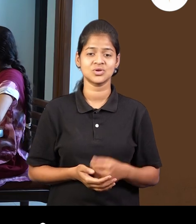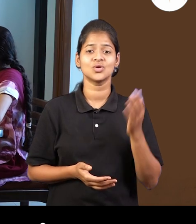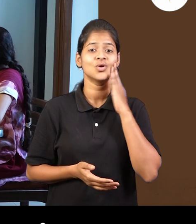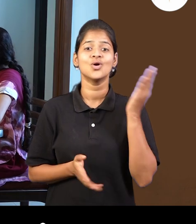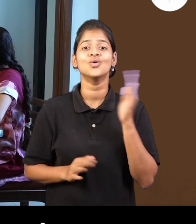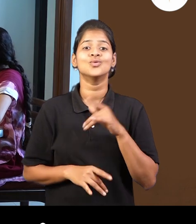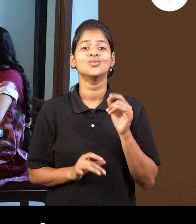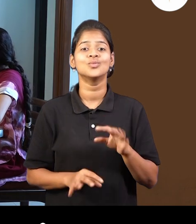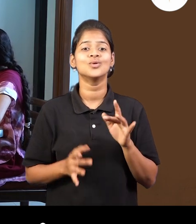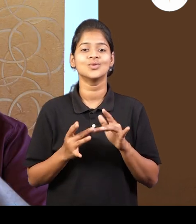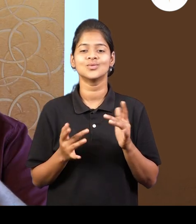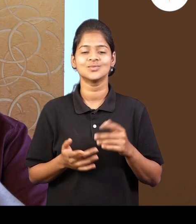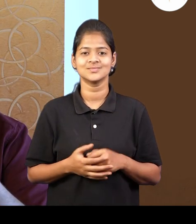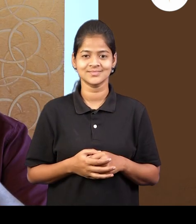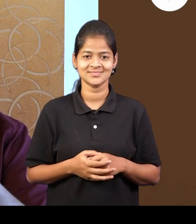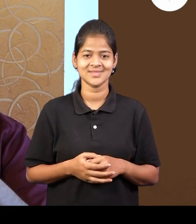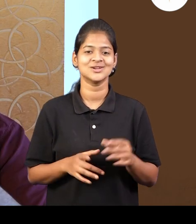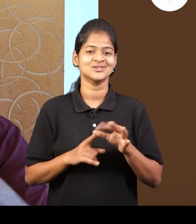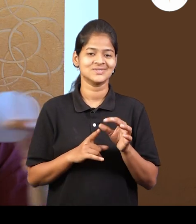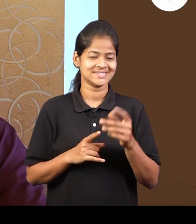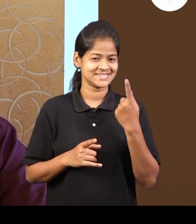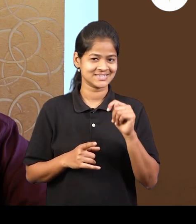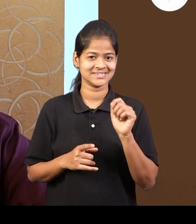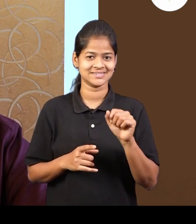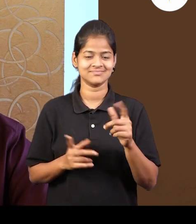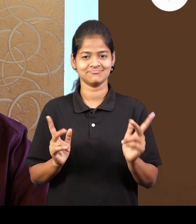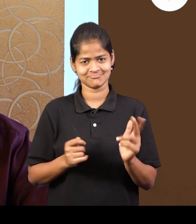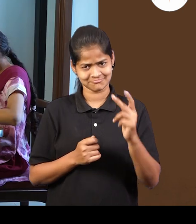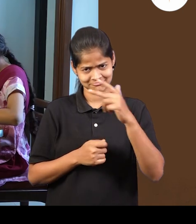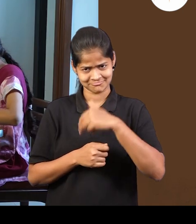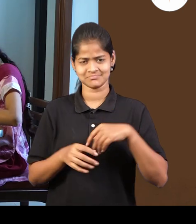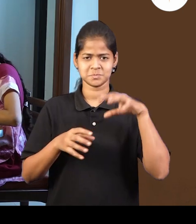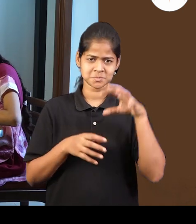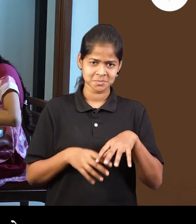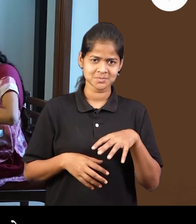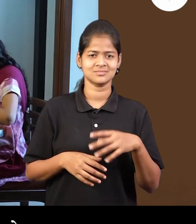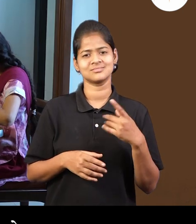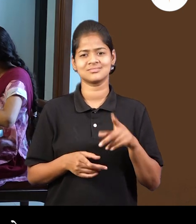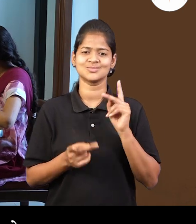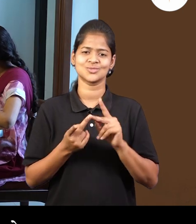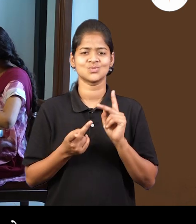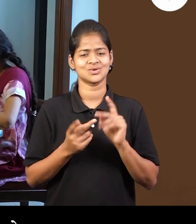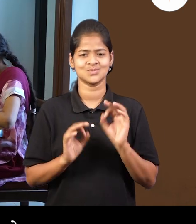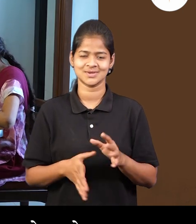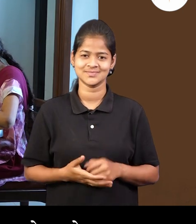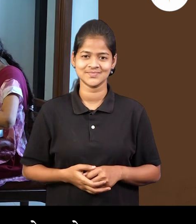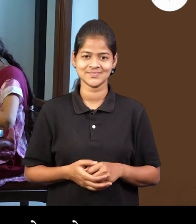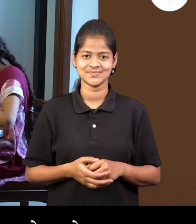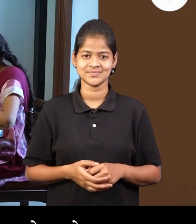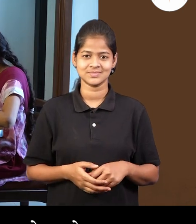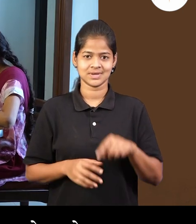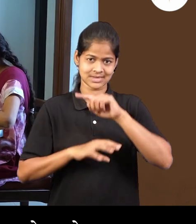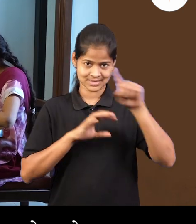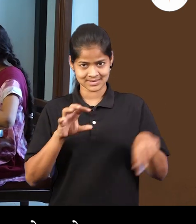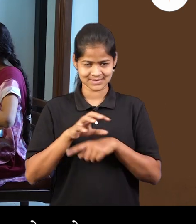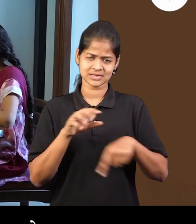हाच केंद्र बिंदु है कसा? एक करना तुझा पुठ्टेवरे लाउन बग अरे बरोपर बसता है यह अगा ता यहा